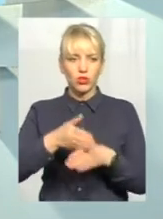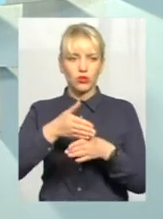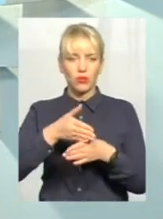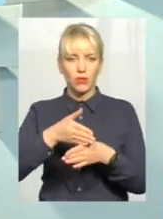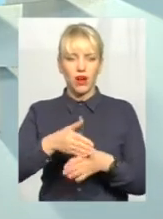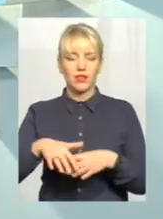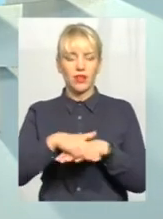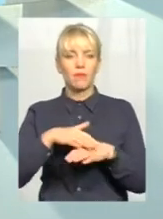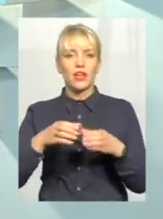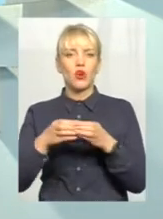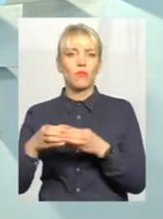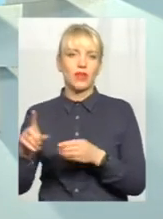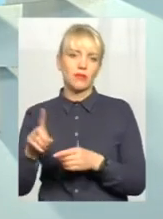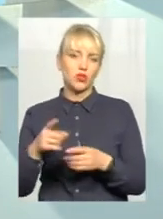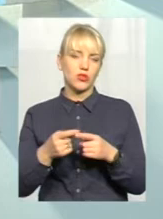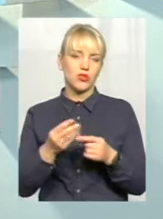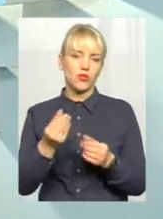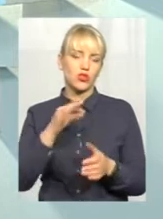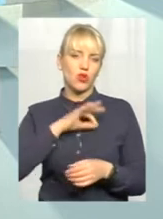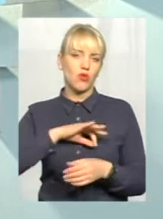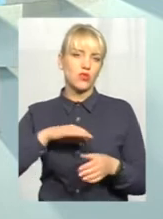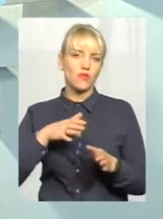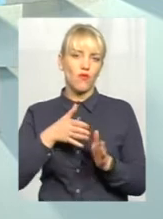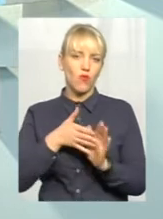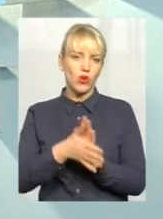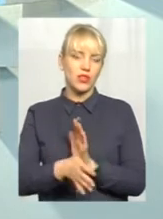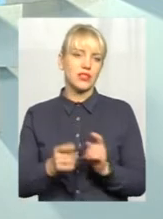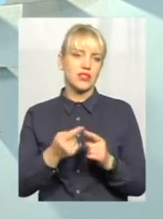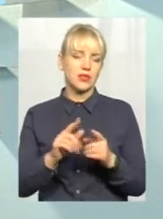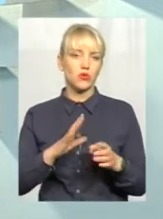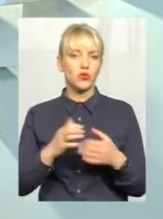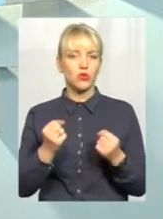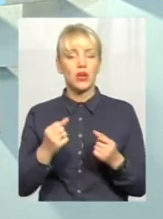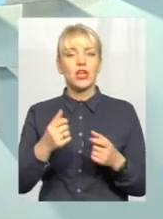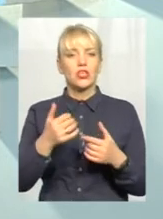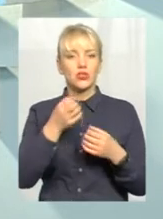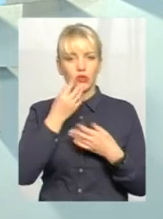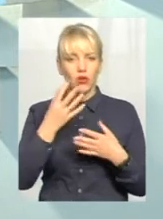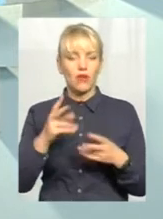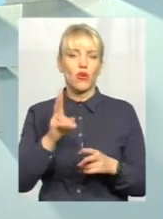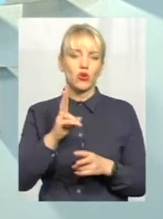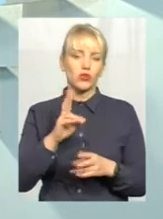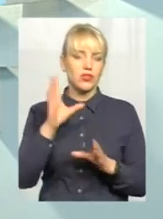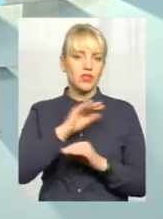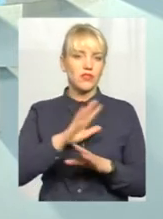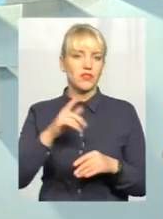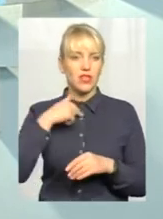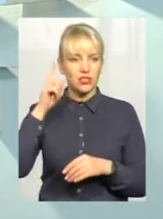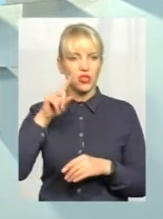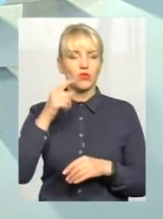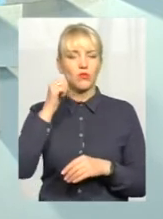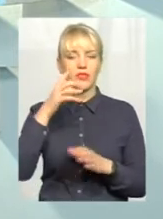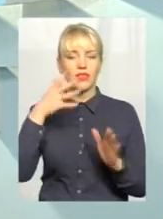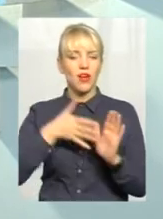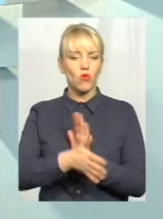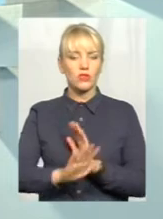допомагати громадам, для того, щоб вони освоїли ці кошти. І це було дуже здорово. Хтось не встиг. Я знаю, що, наприклад, чому не освоїлася Тарасинява,